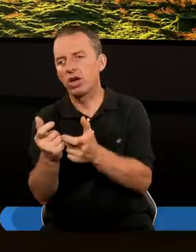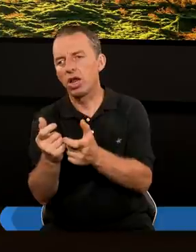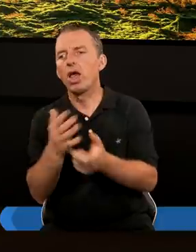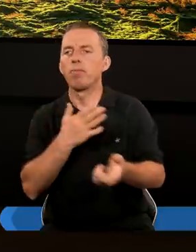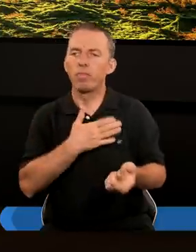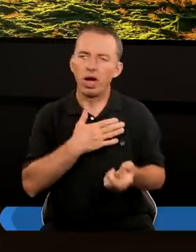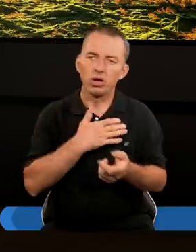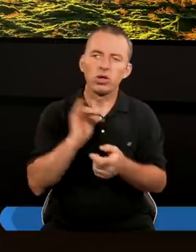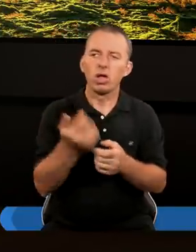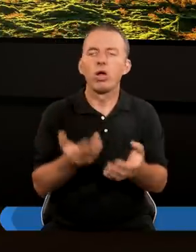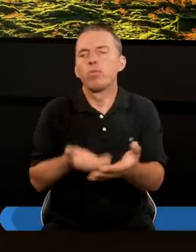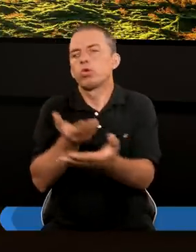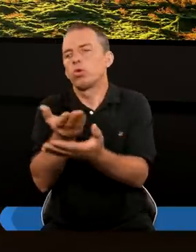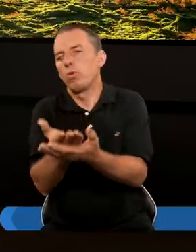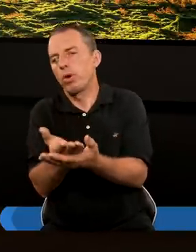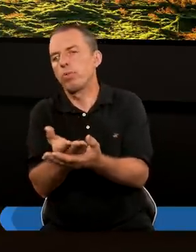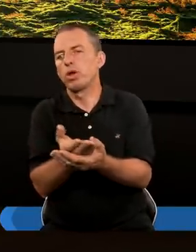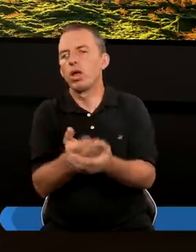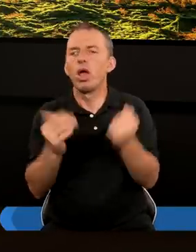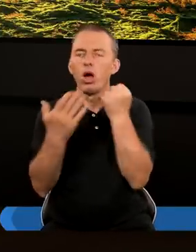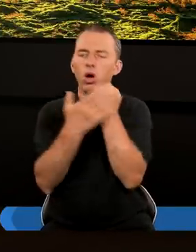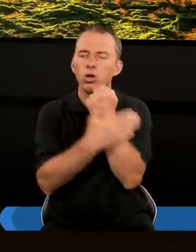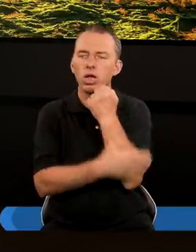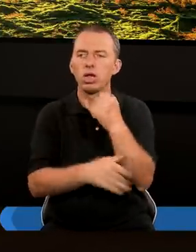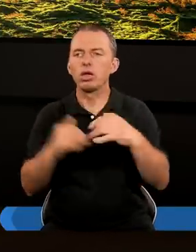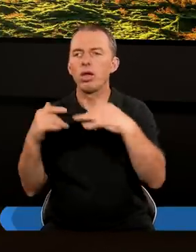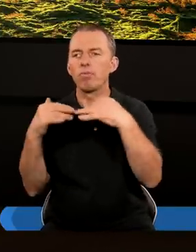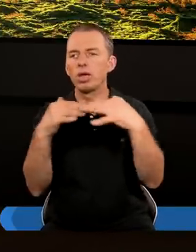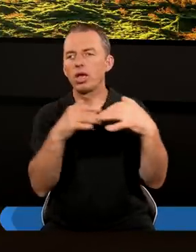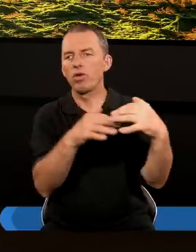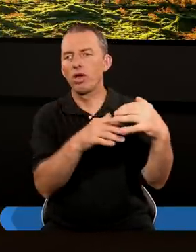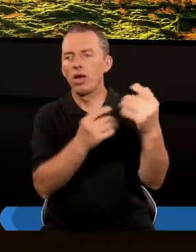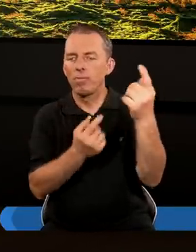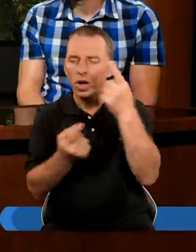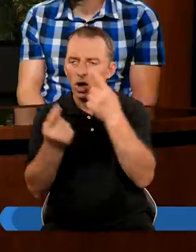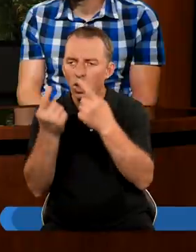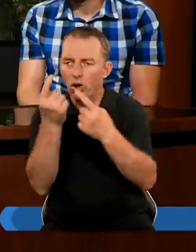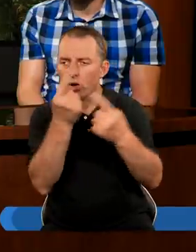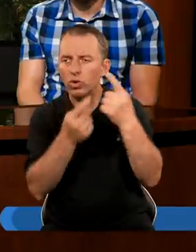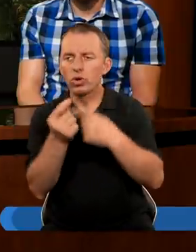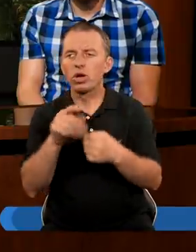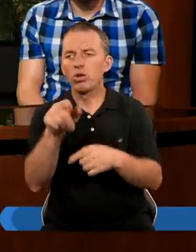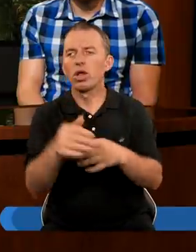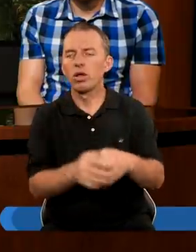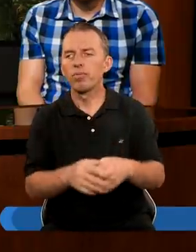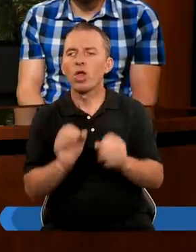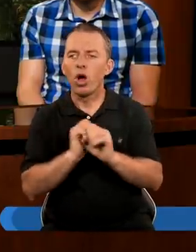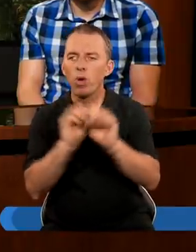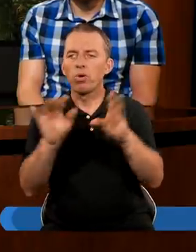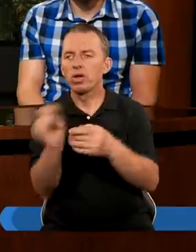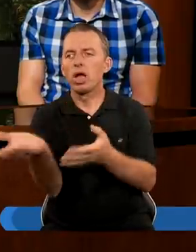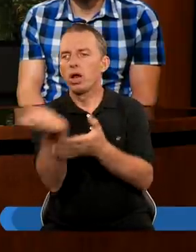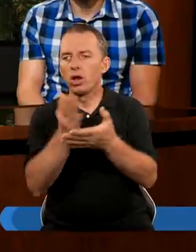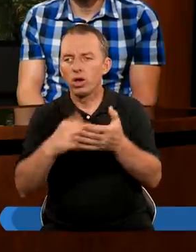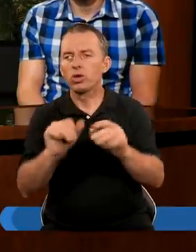Mają jakieś Dla nas sugestie Odnośnie Tej ostatecznej bitwy Myślę, że Nawet czytając Po prostu Wprost